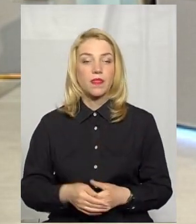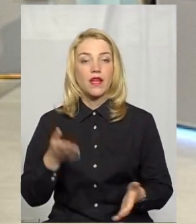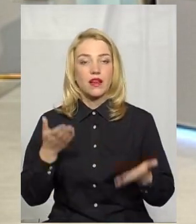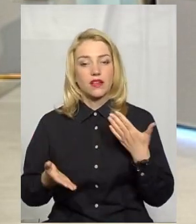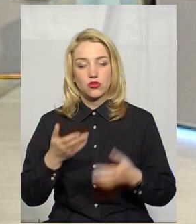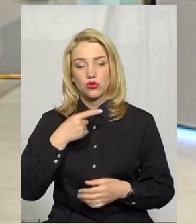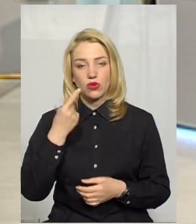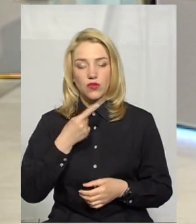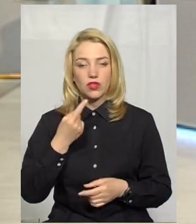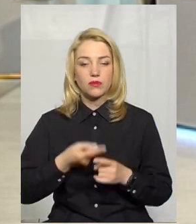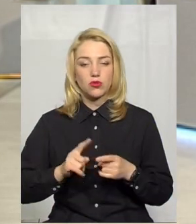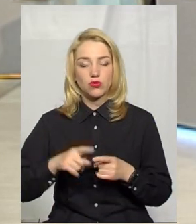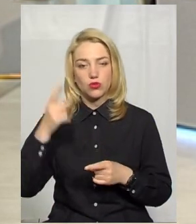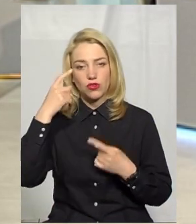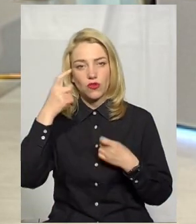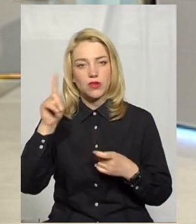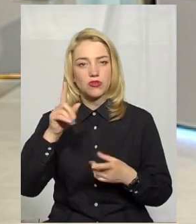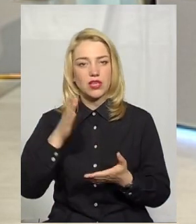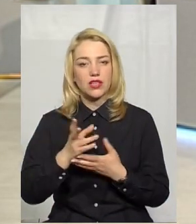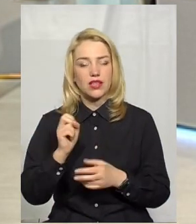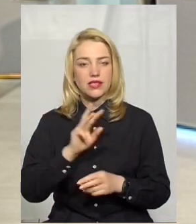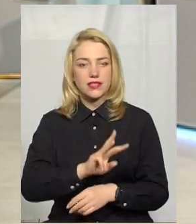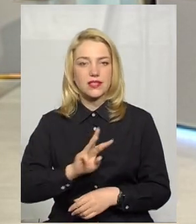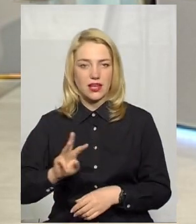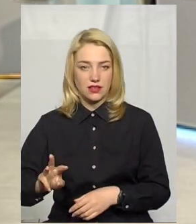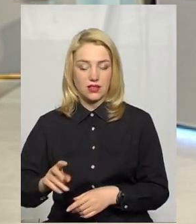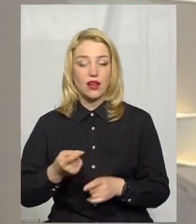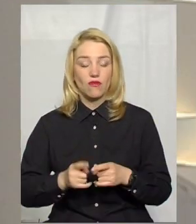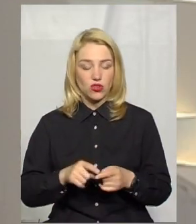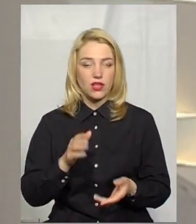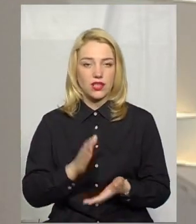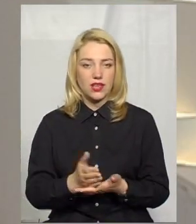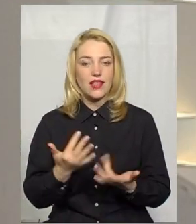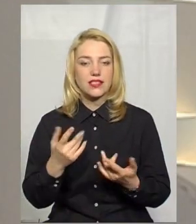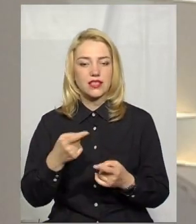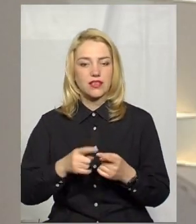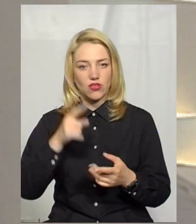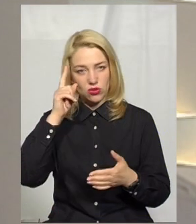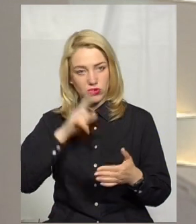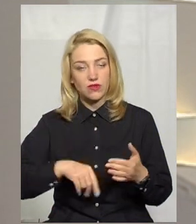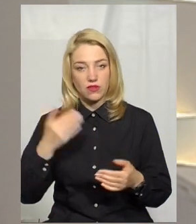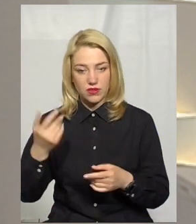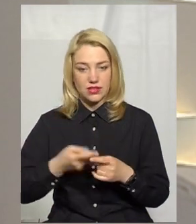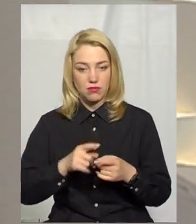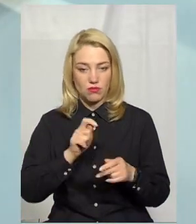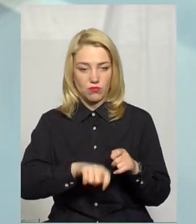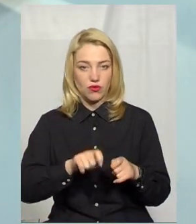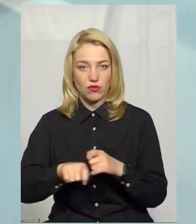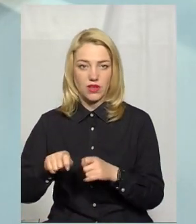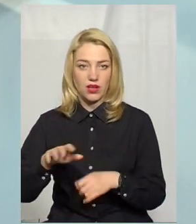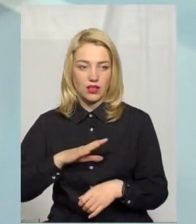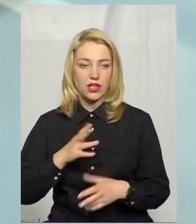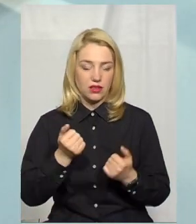Якщо говорити про ту інформацію, яка є на сайті, вона то є. Наскільки вона достовірна? Ви це перевіряли? Так, ми перевіряли